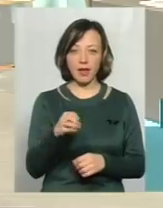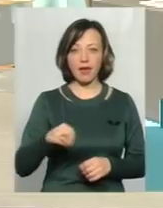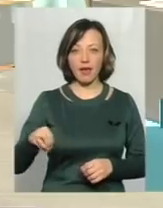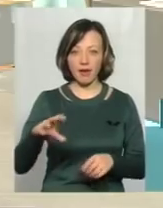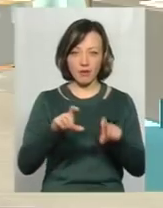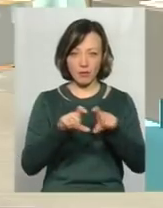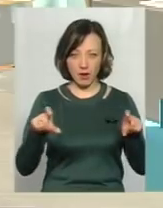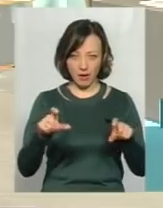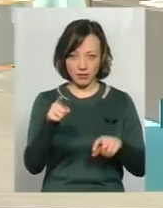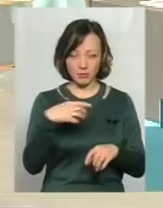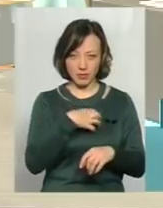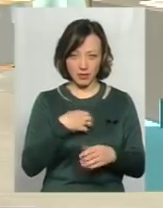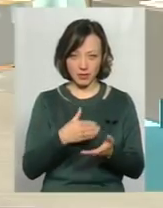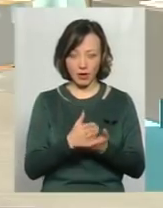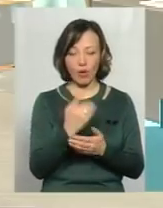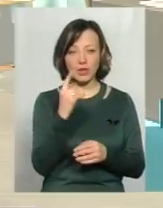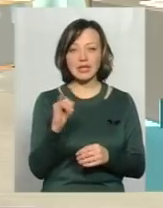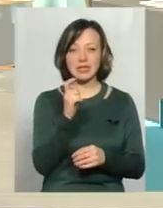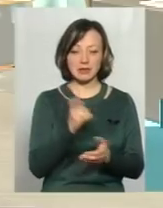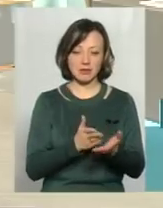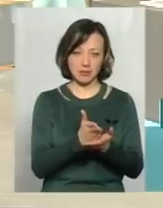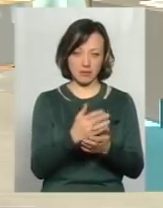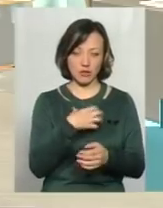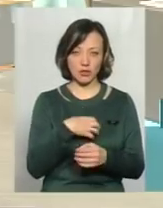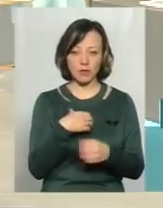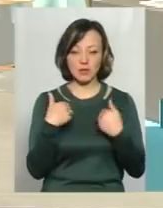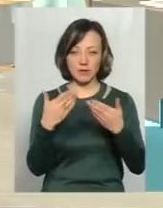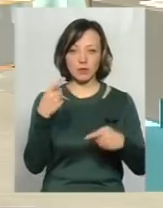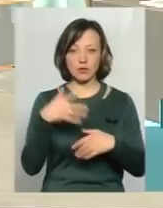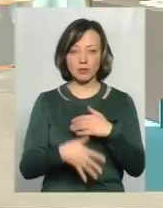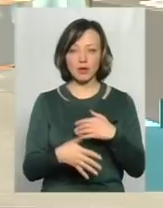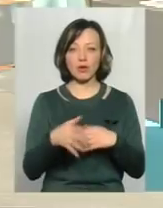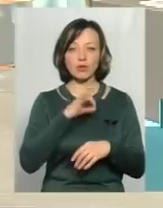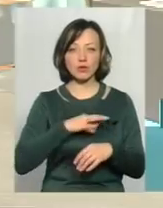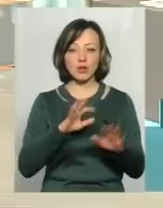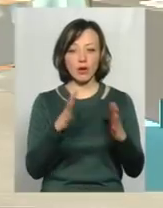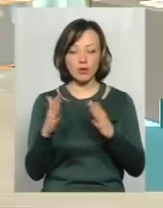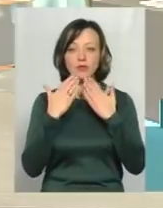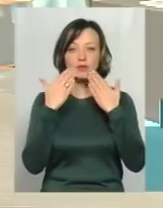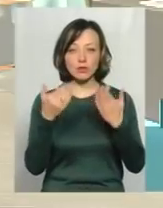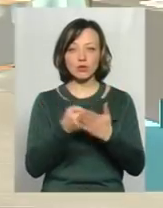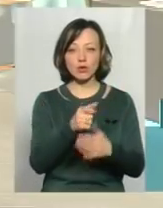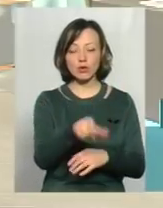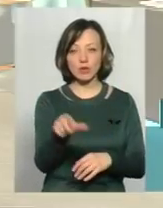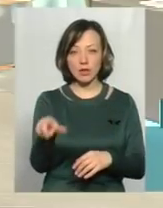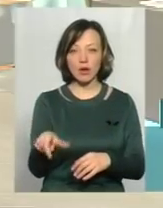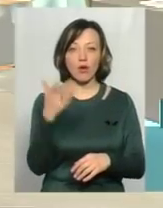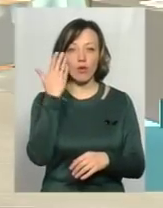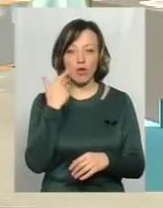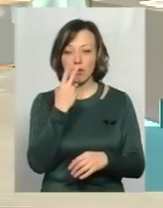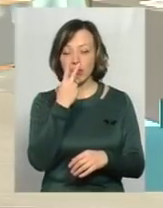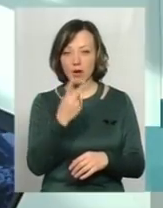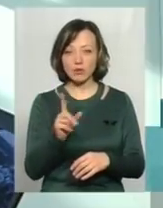це пріоритет? Один з пріоритетів. Я би, користуючись на воду, хотів би звернутися до мешканців, коли вони